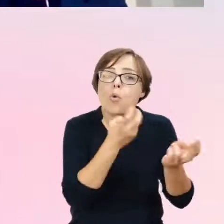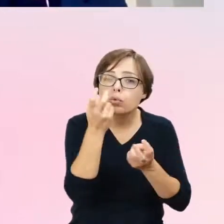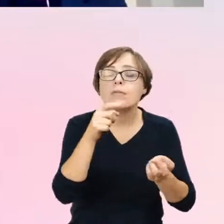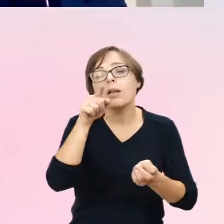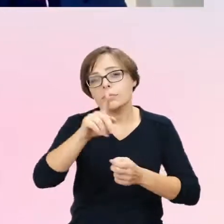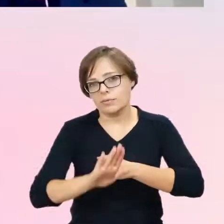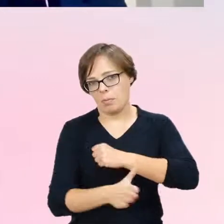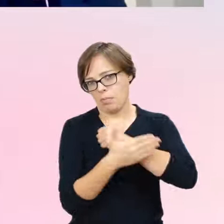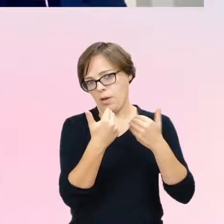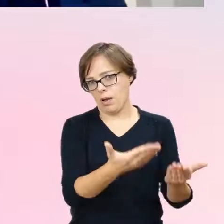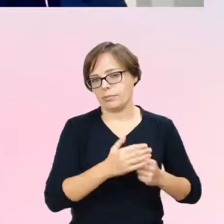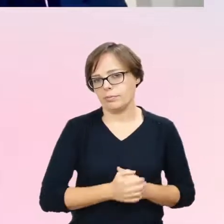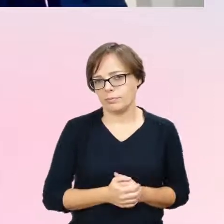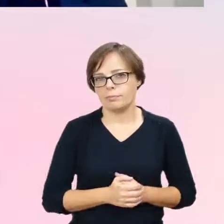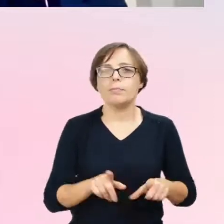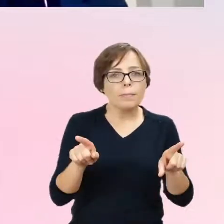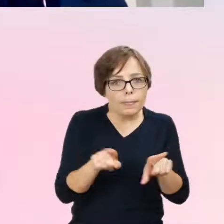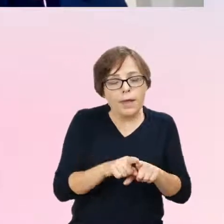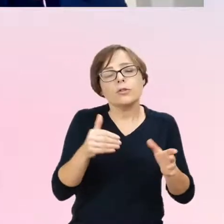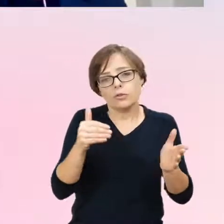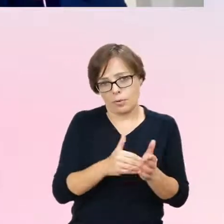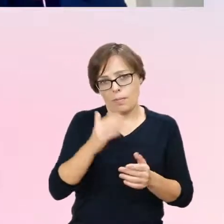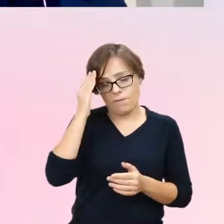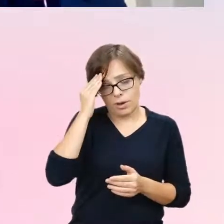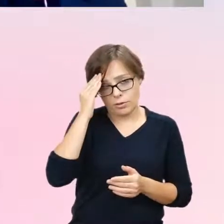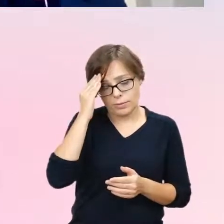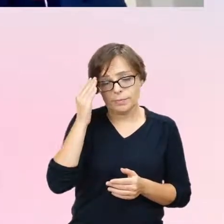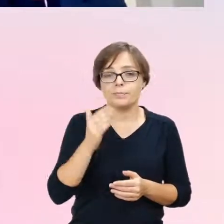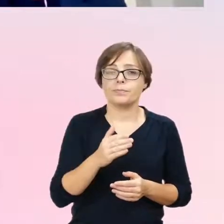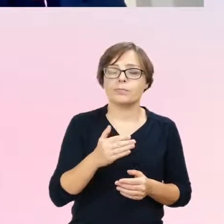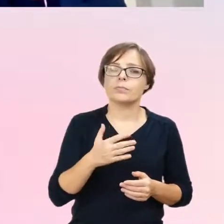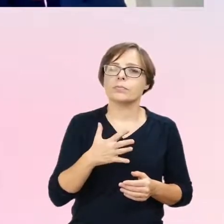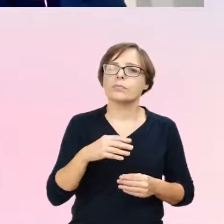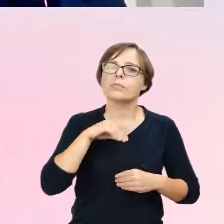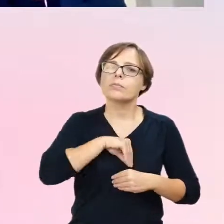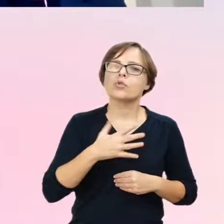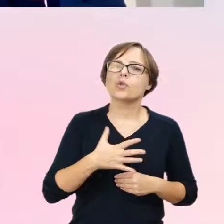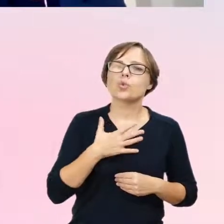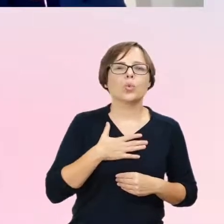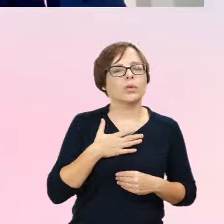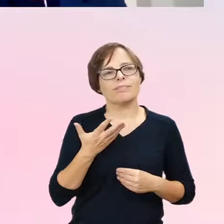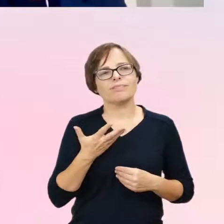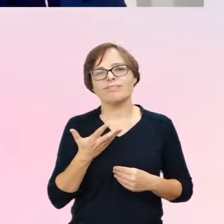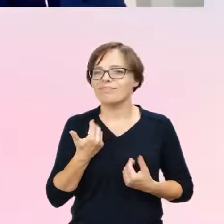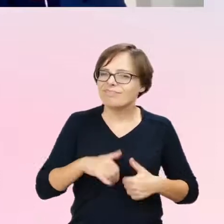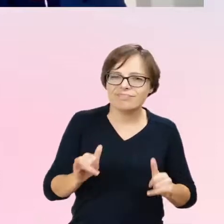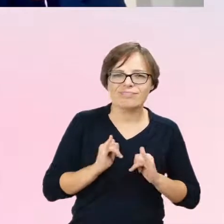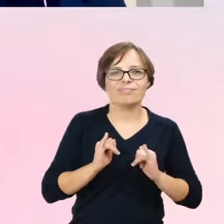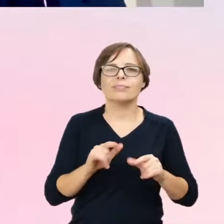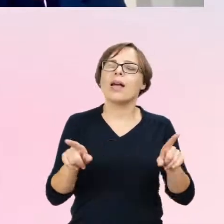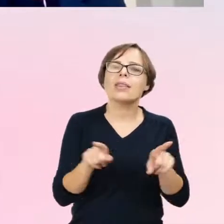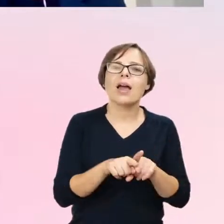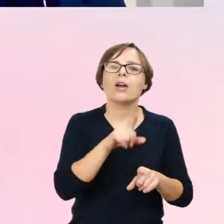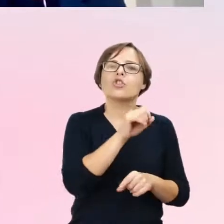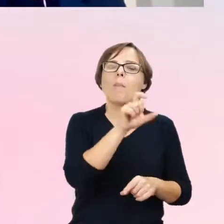trzeba wiedzieć także o tym, że dysforia, tak jak powiedział o tym jeden z moich pacjentów i ta niezgodność płci,